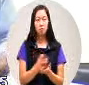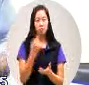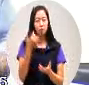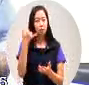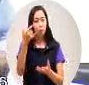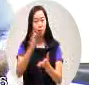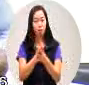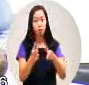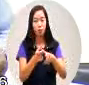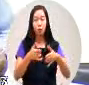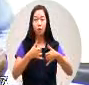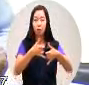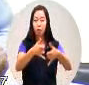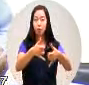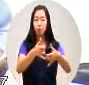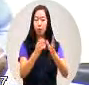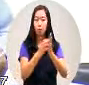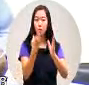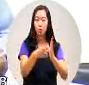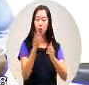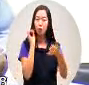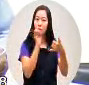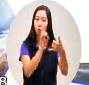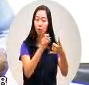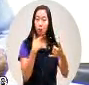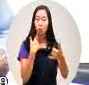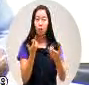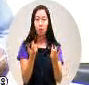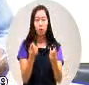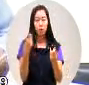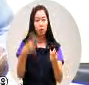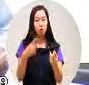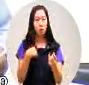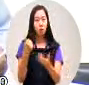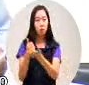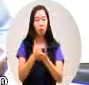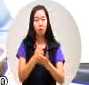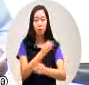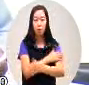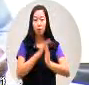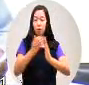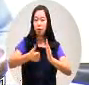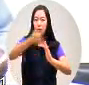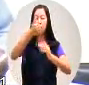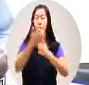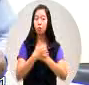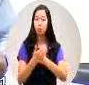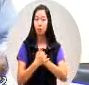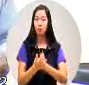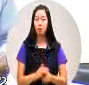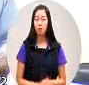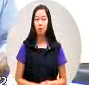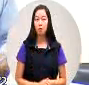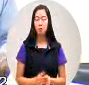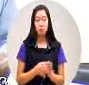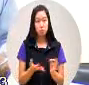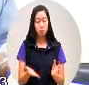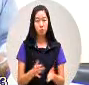给公务局甚至于呢求我们陈其一市长帮忙所以